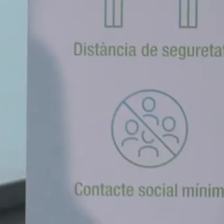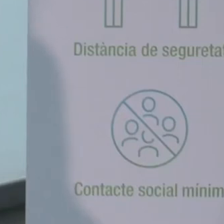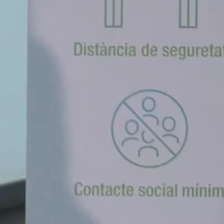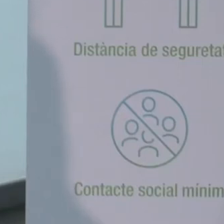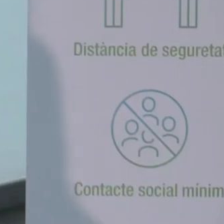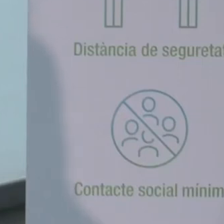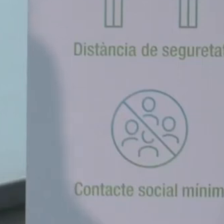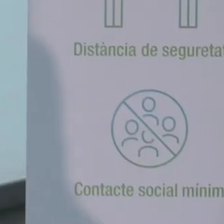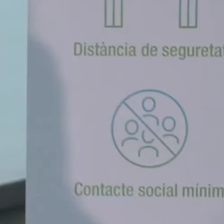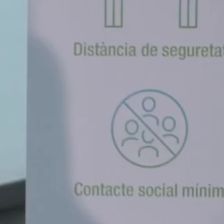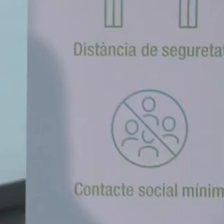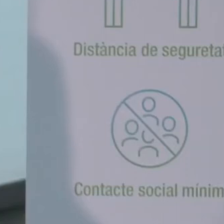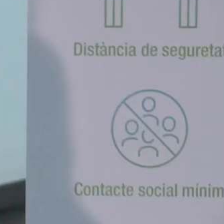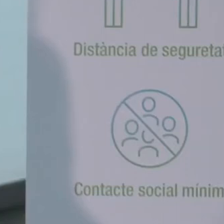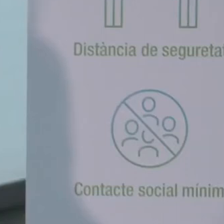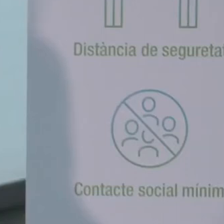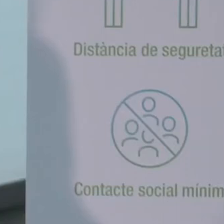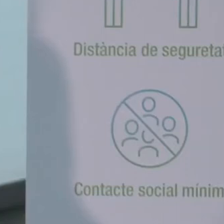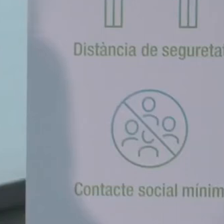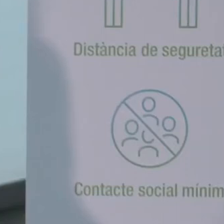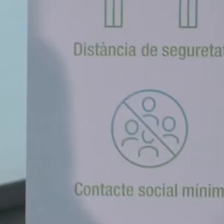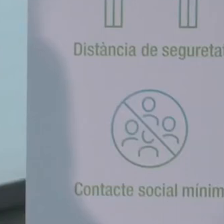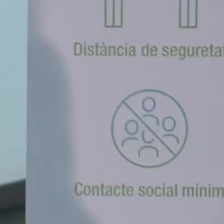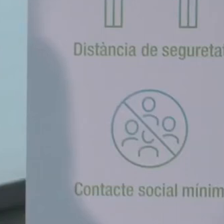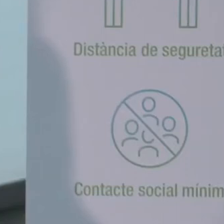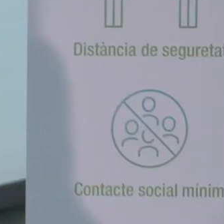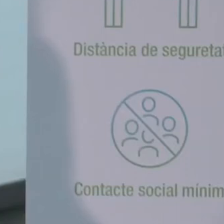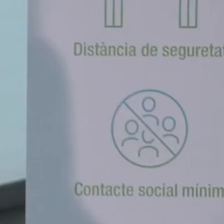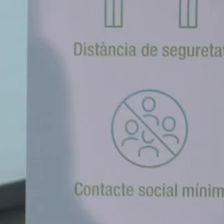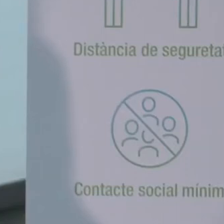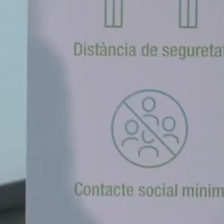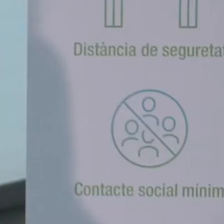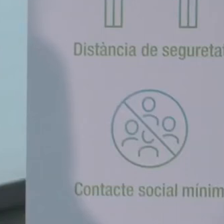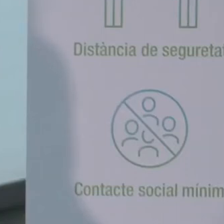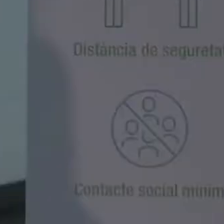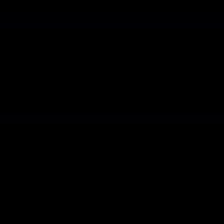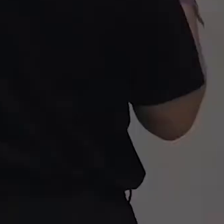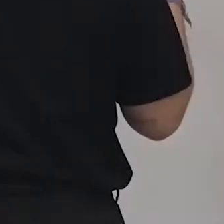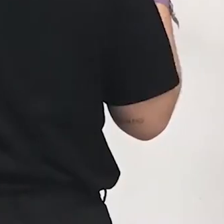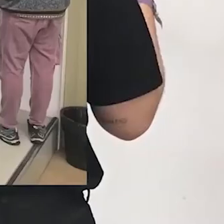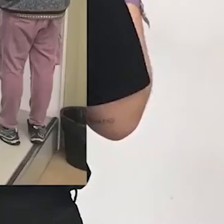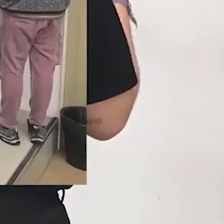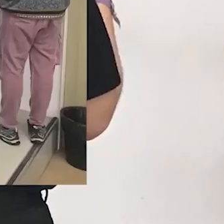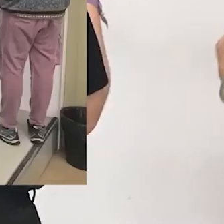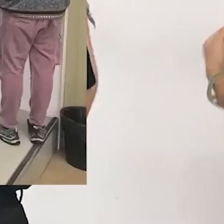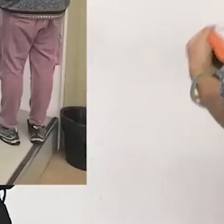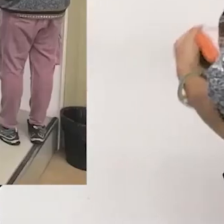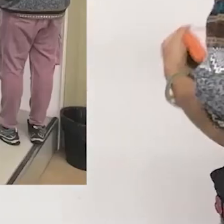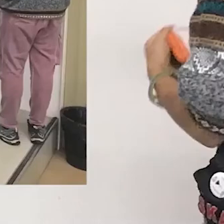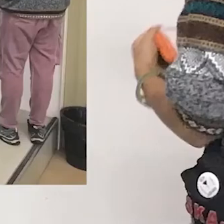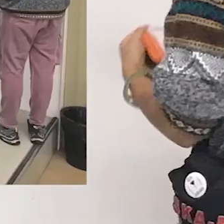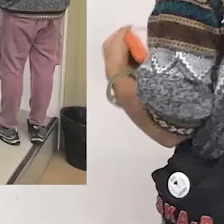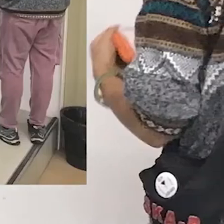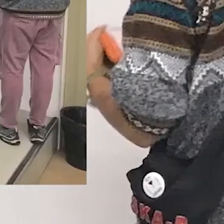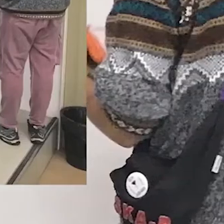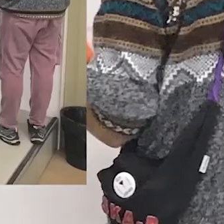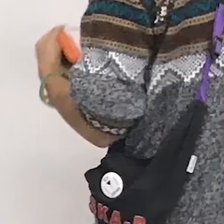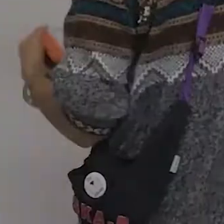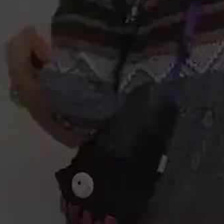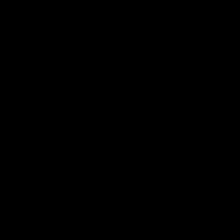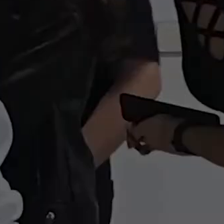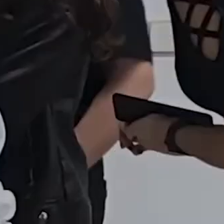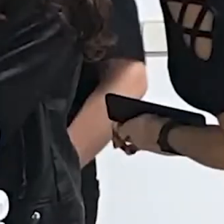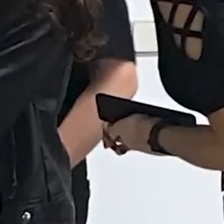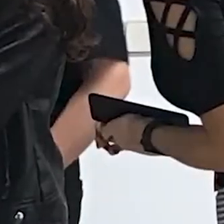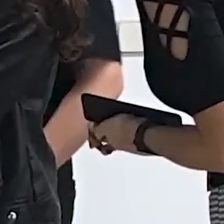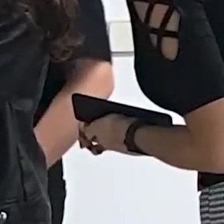identitats. Llavors penso que el que poden aportar és una perspectiva de diàleg i consens i a més a més que hauran